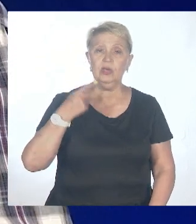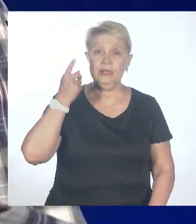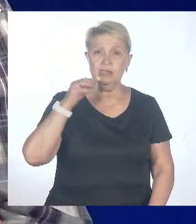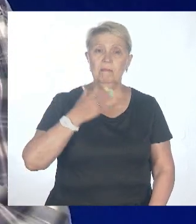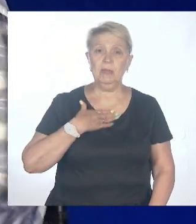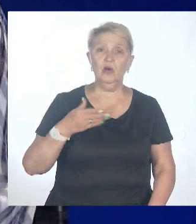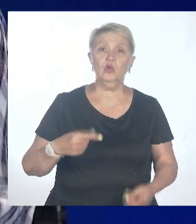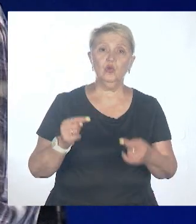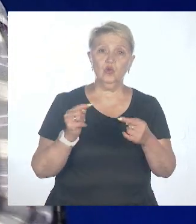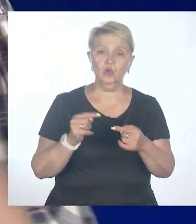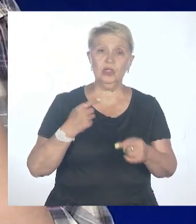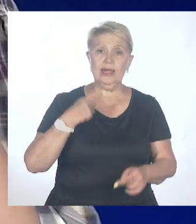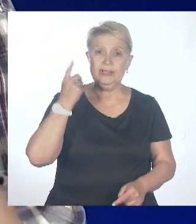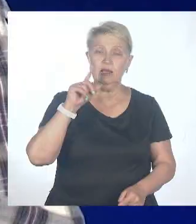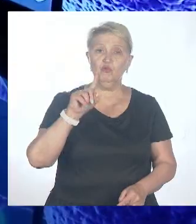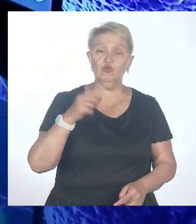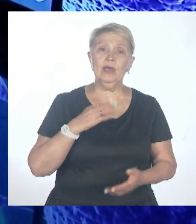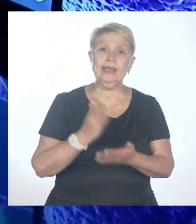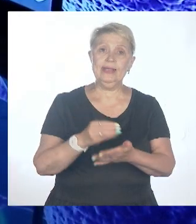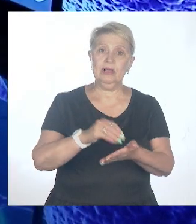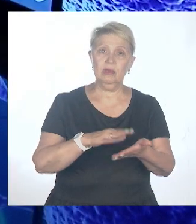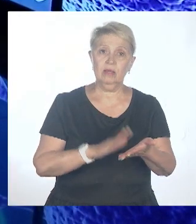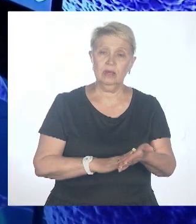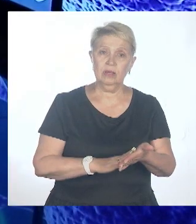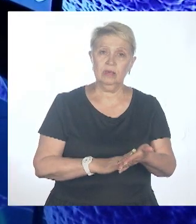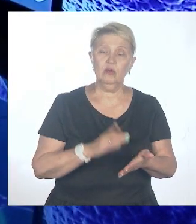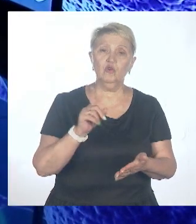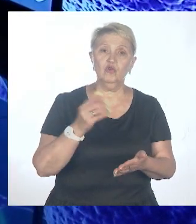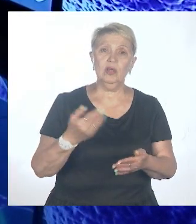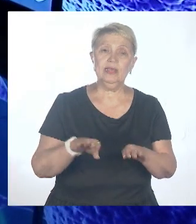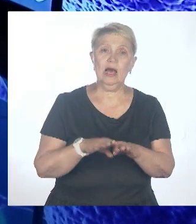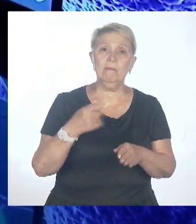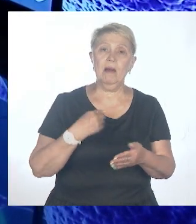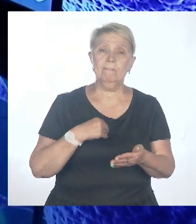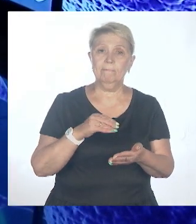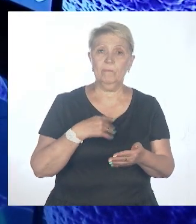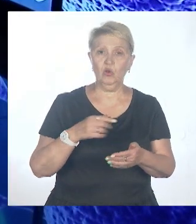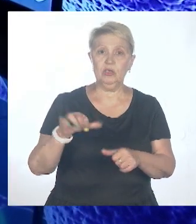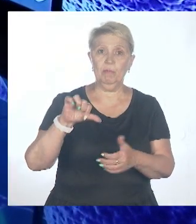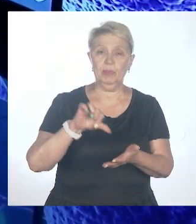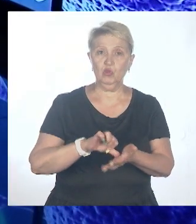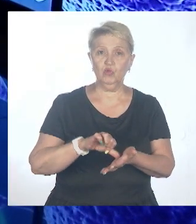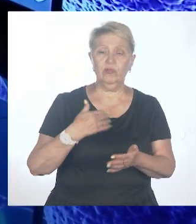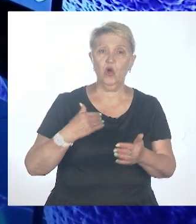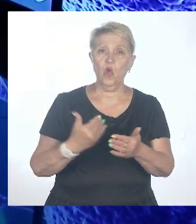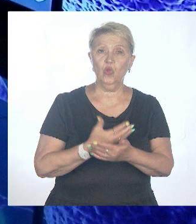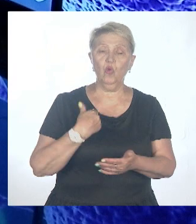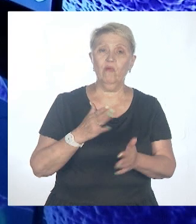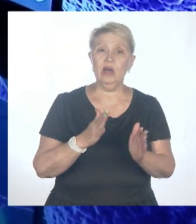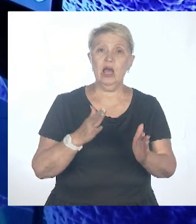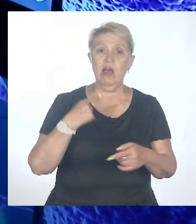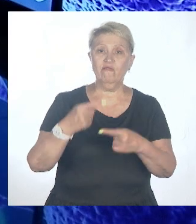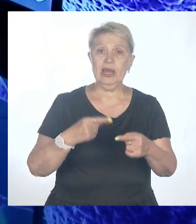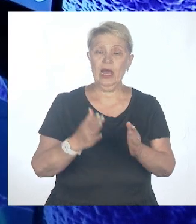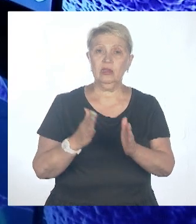знаем, есть регистрационные реестры, мы можем посмотреть, что там присутствуют новые варианты вакцины против и натуральной